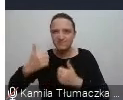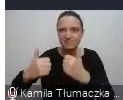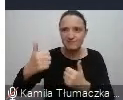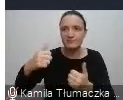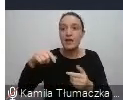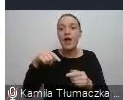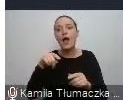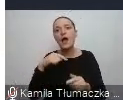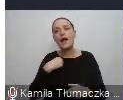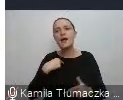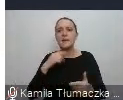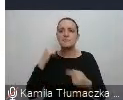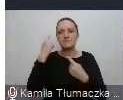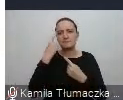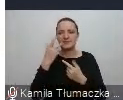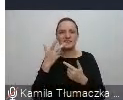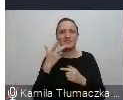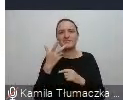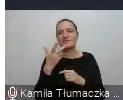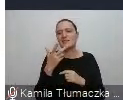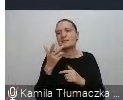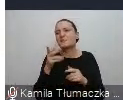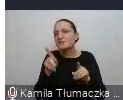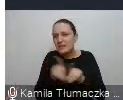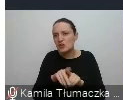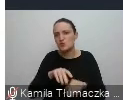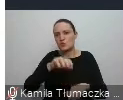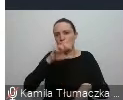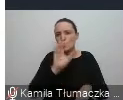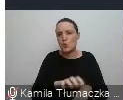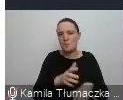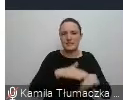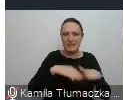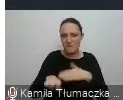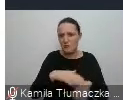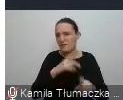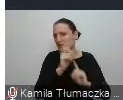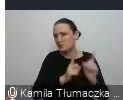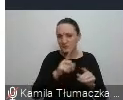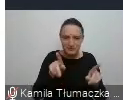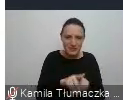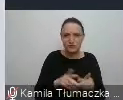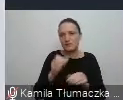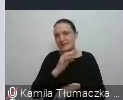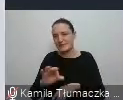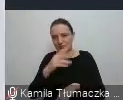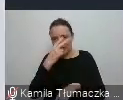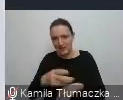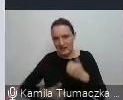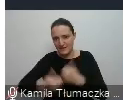według mnie widoczne to jest również w takich branżowych grupach, nawet wśród nas, wśród nauczycieli, wśród specjalistów.